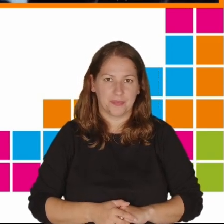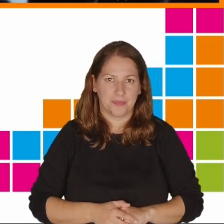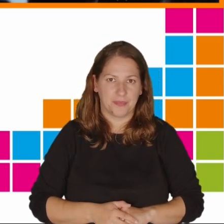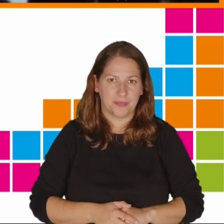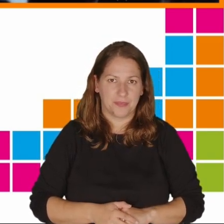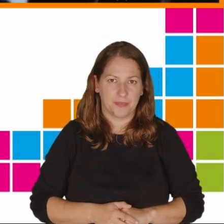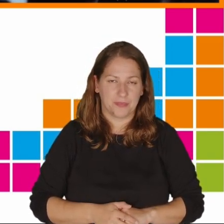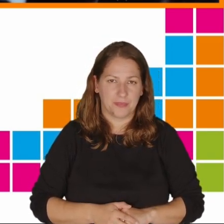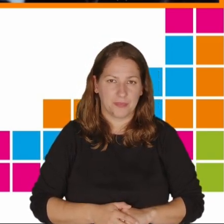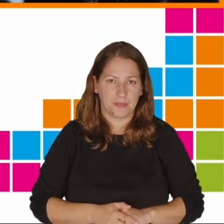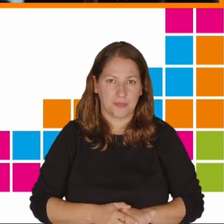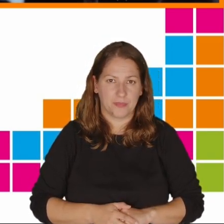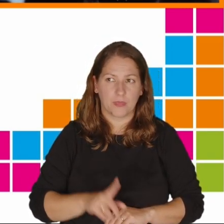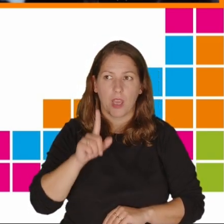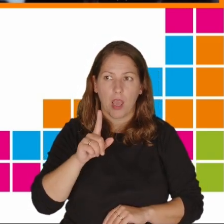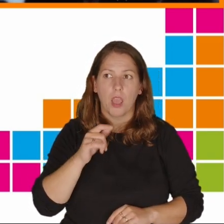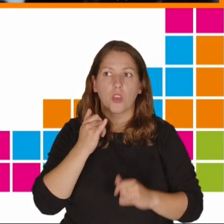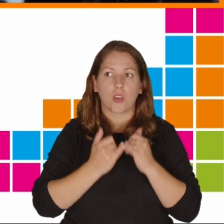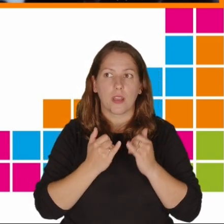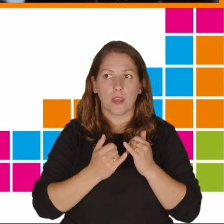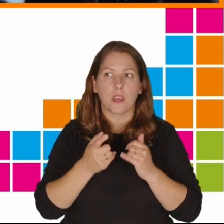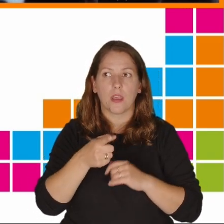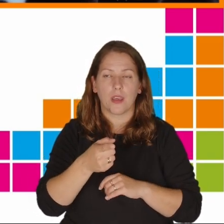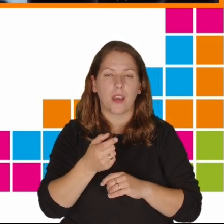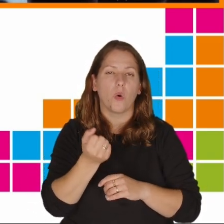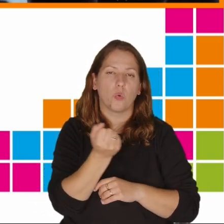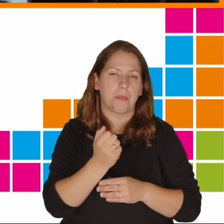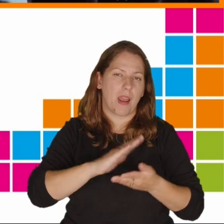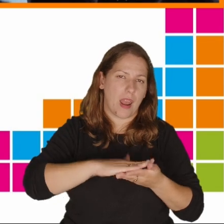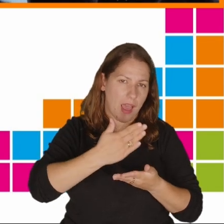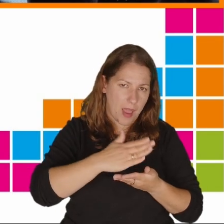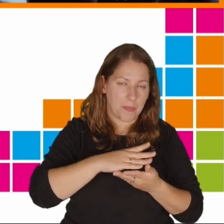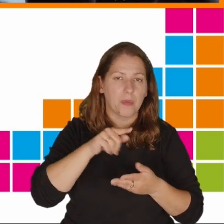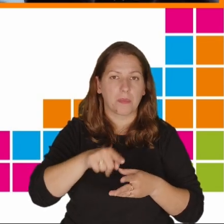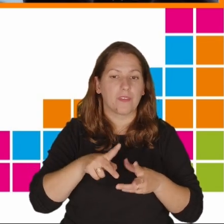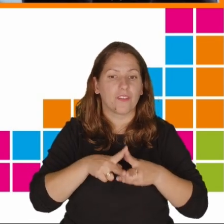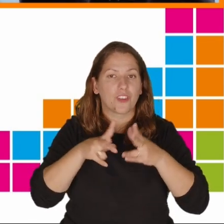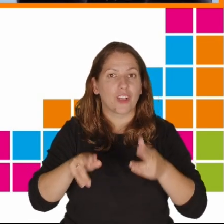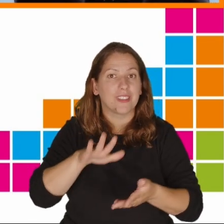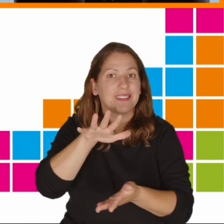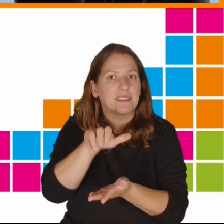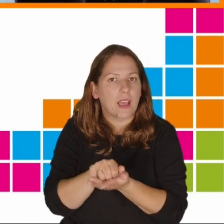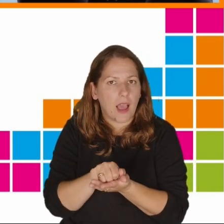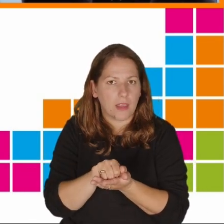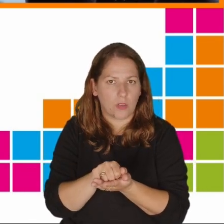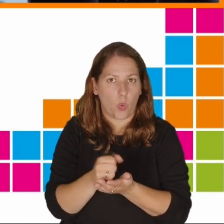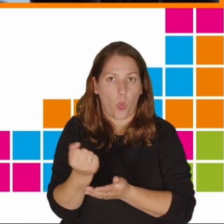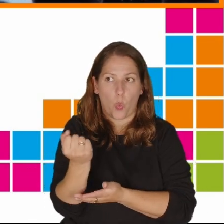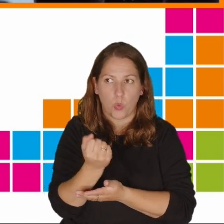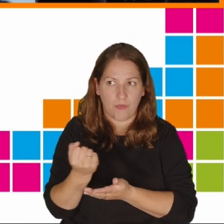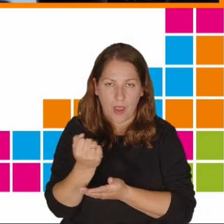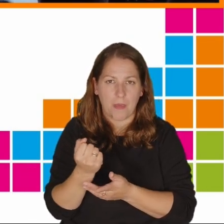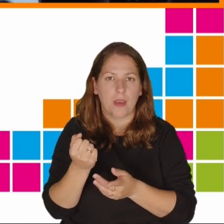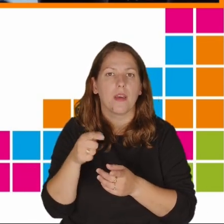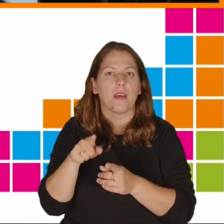jednak jeśli używamy tych laptopów, jeśli w czasie zajęć używamy także